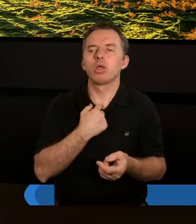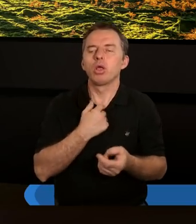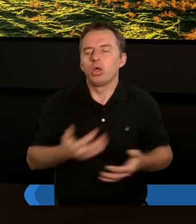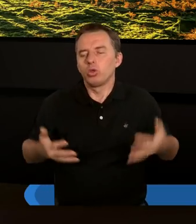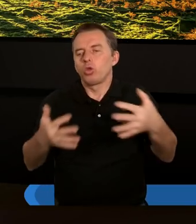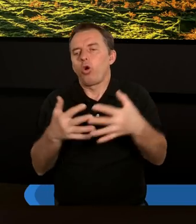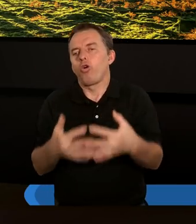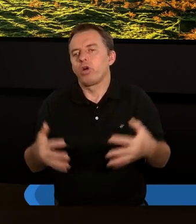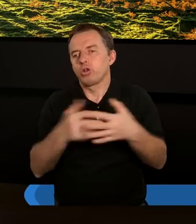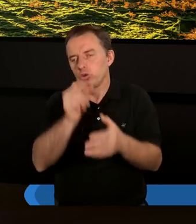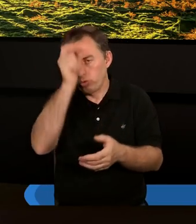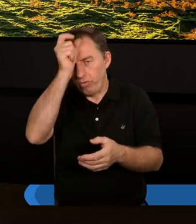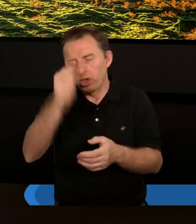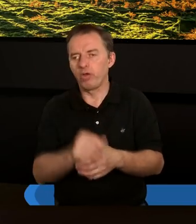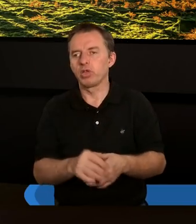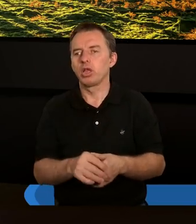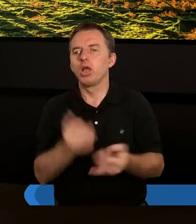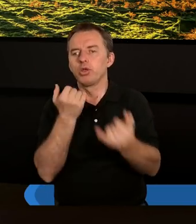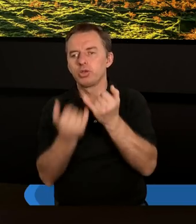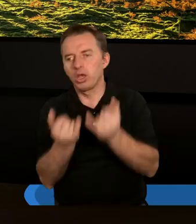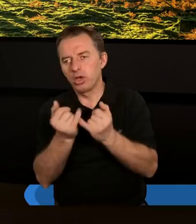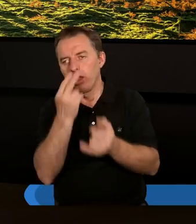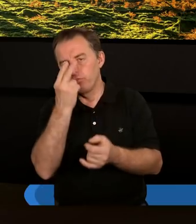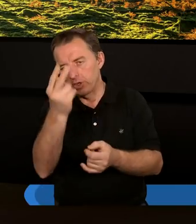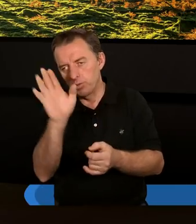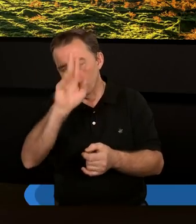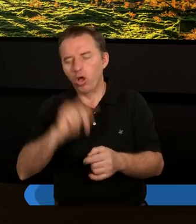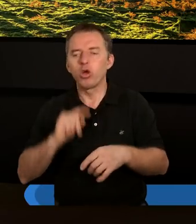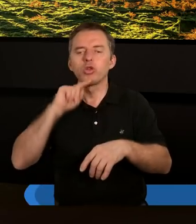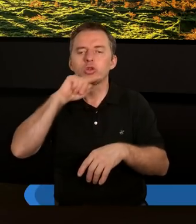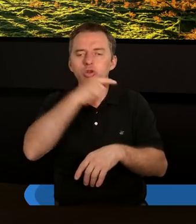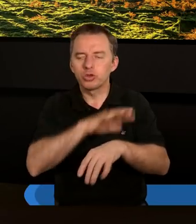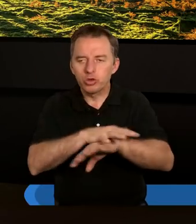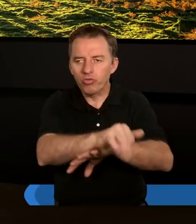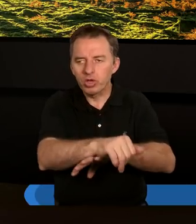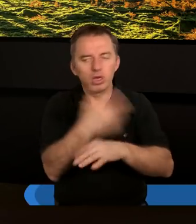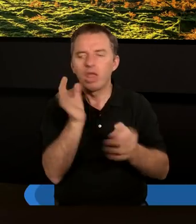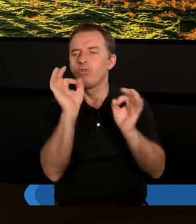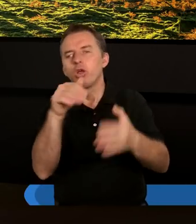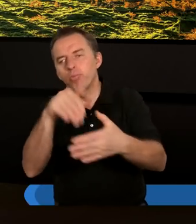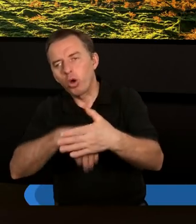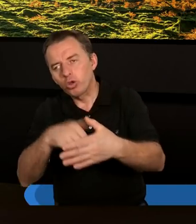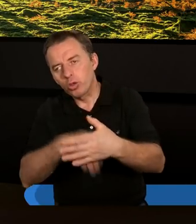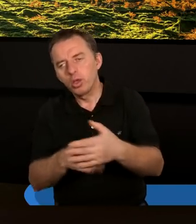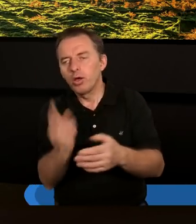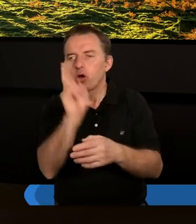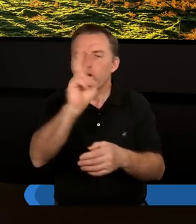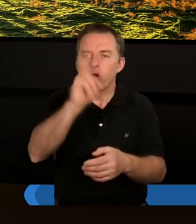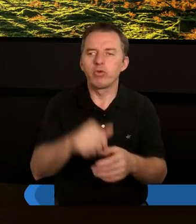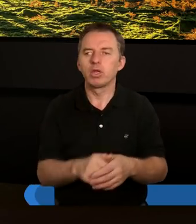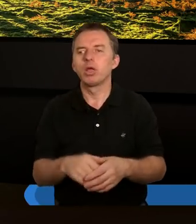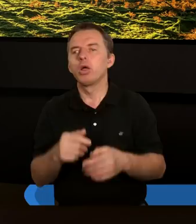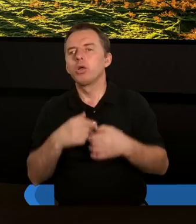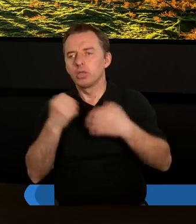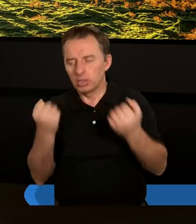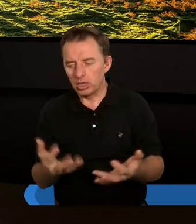zaczynają towarzyszyć człowiekowi? Prawda? Jeżeli widzi, że może kogoś skrzywdził, niewłaściwie postąpił wobec kogokolwiek,